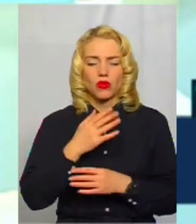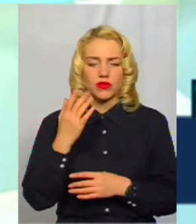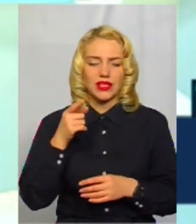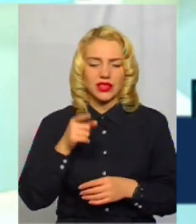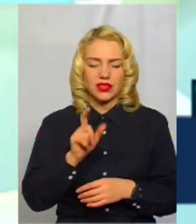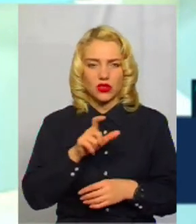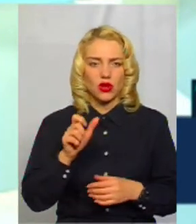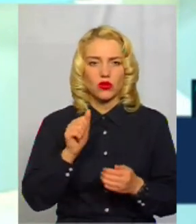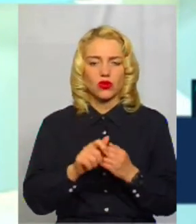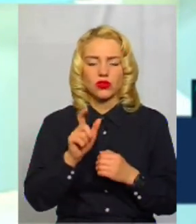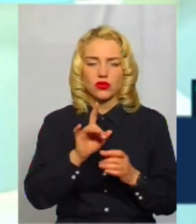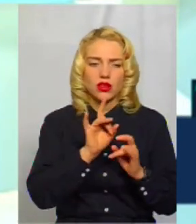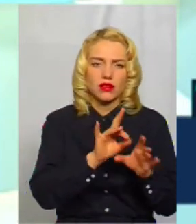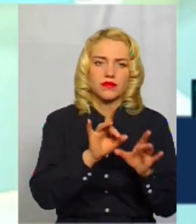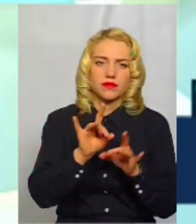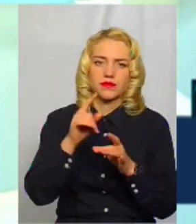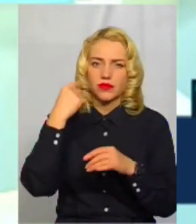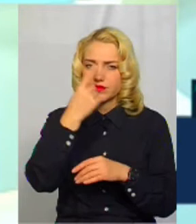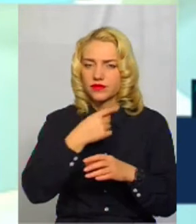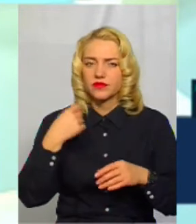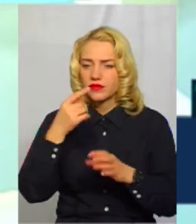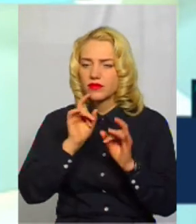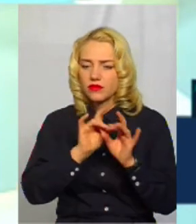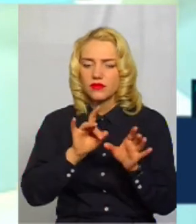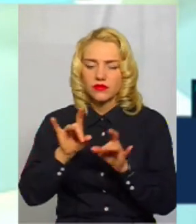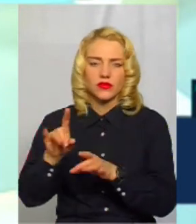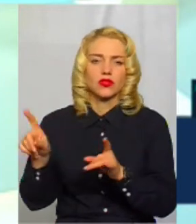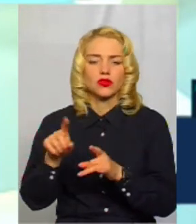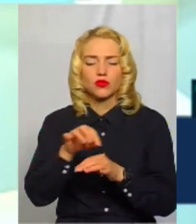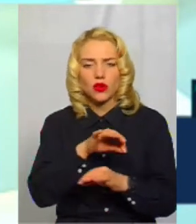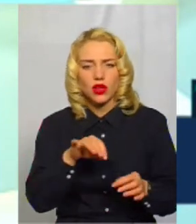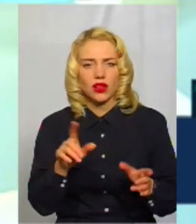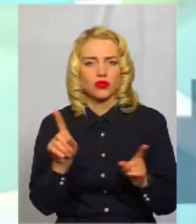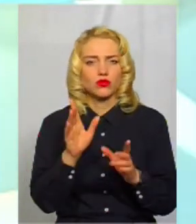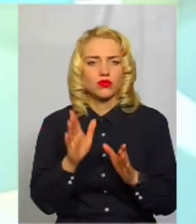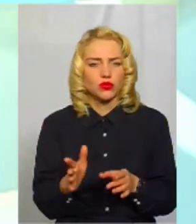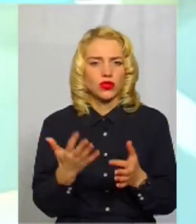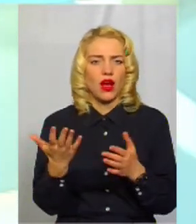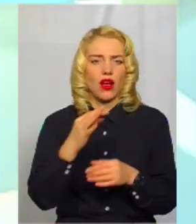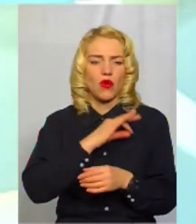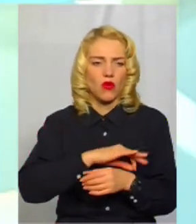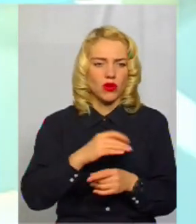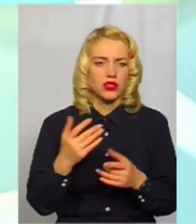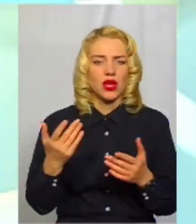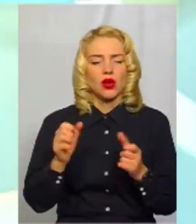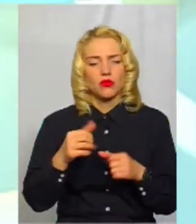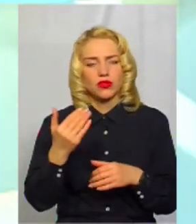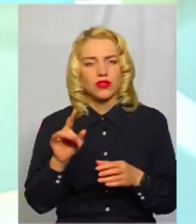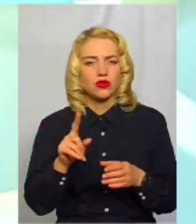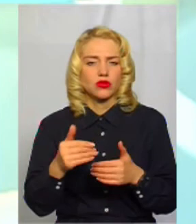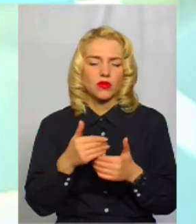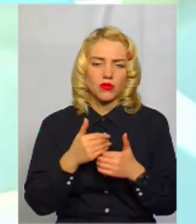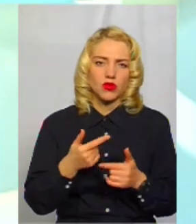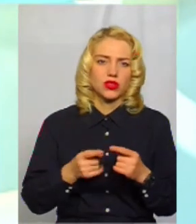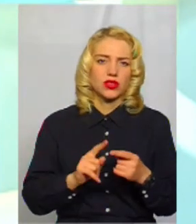людині з тисячі необхідно було розказати, що за проєкт, що там буде, яка від нього користь. Можливо, ви ще нам допоможете про нього